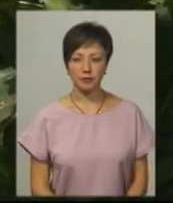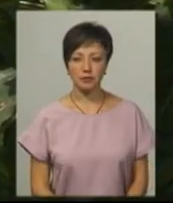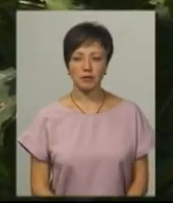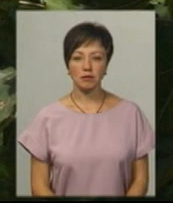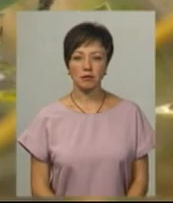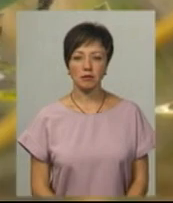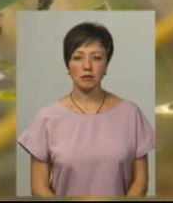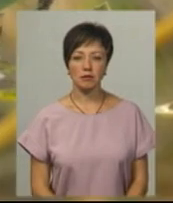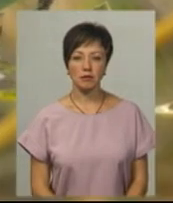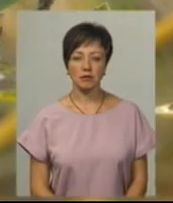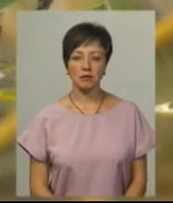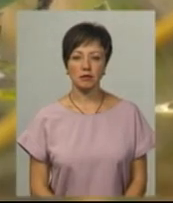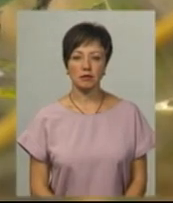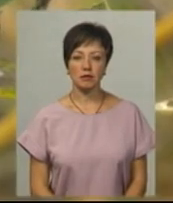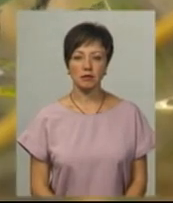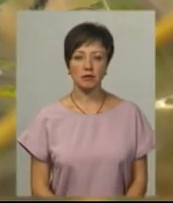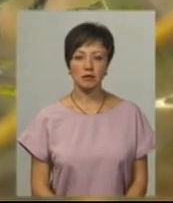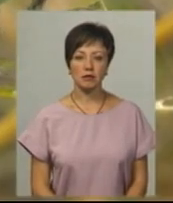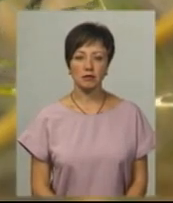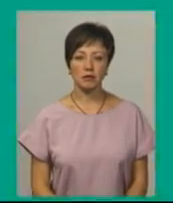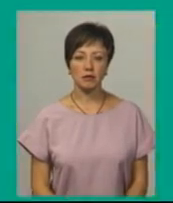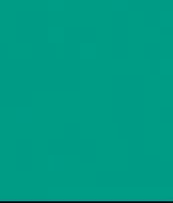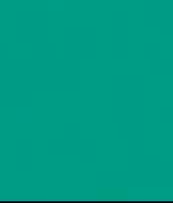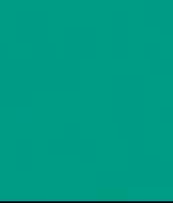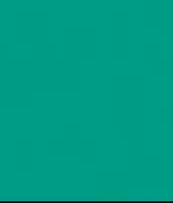Олександр Горішевський, новини на Суспільному, Хмельниччина.